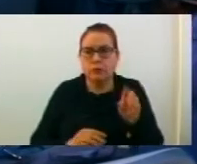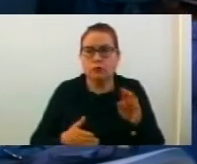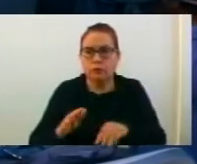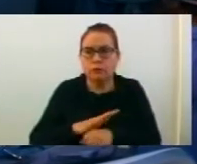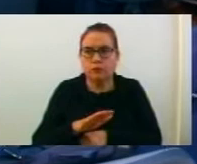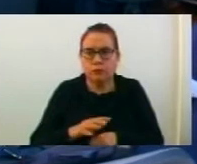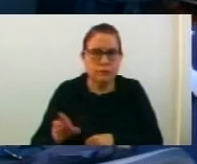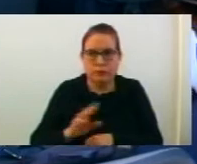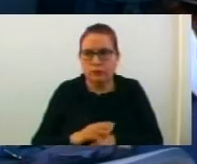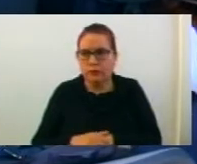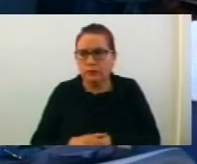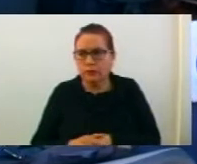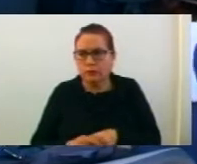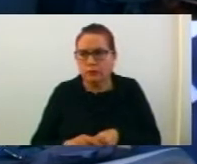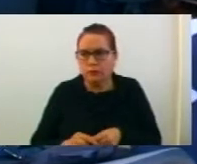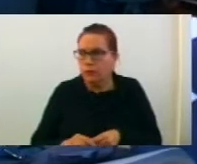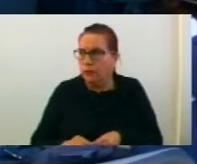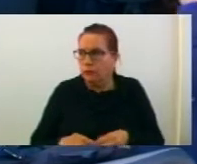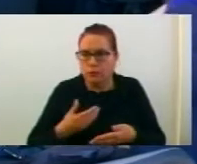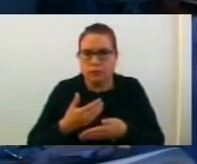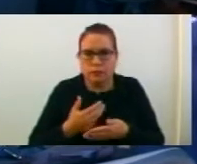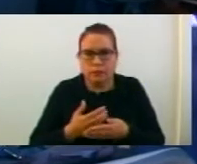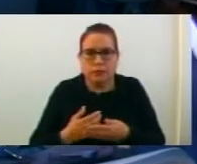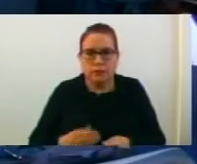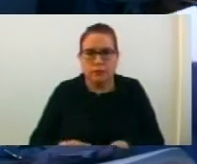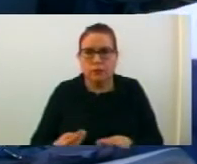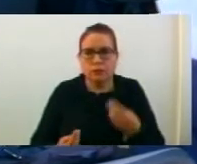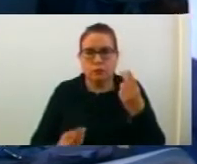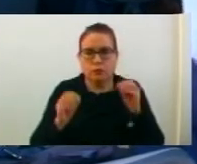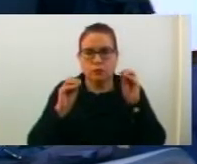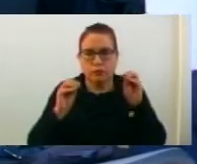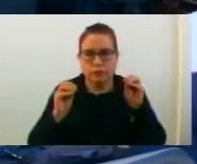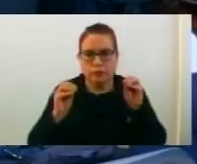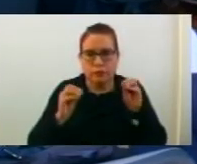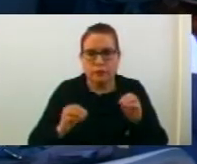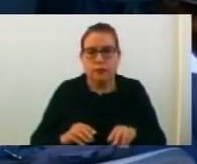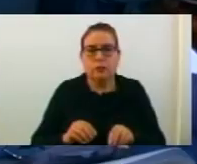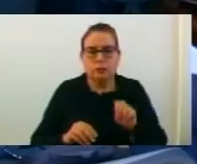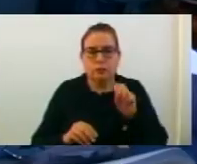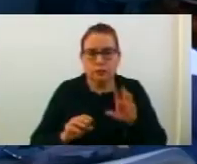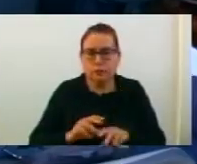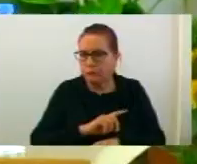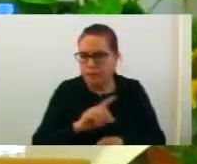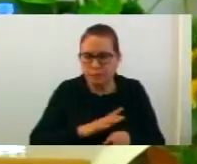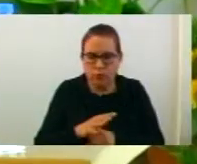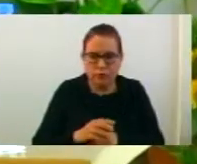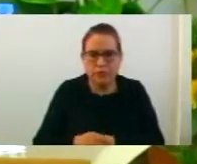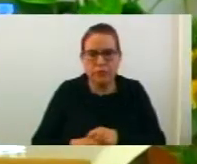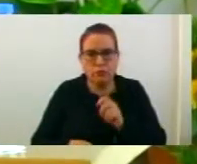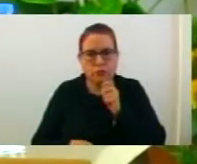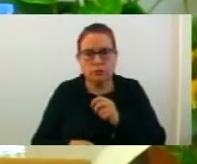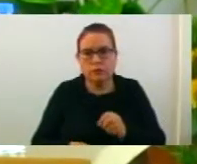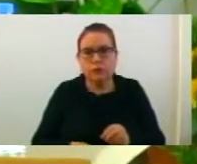е против? Дали имам воздржени? Пре собствено на справеденето гласне, конститирам да ексовеца 2 изгласа за. Бесниден против Бесниден